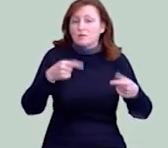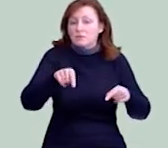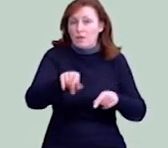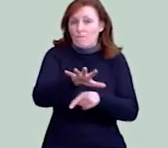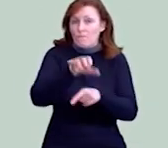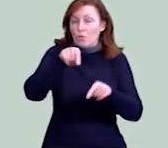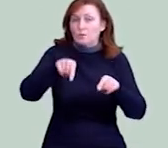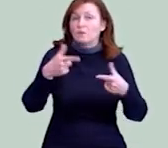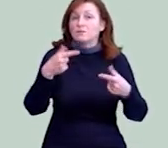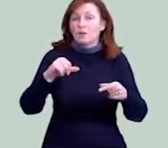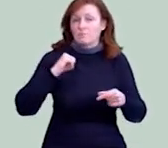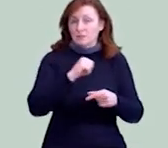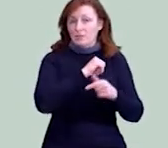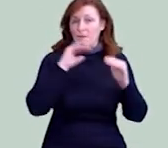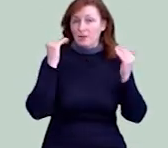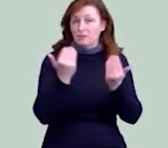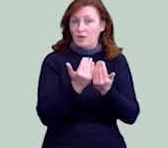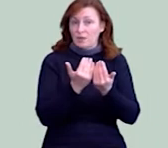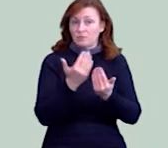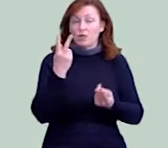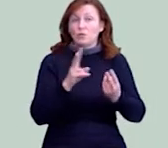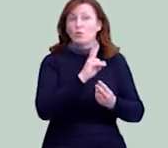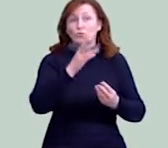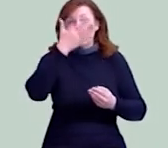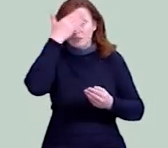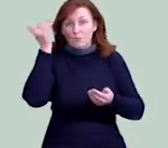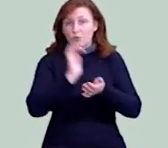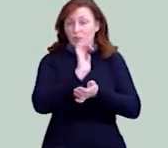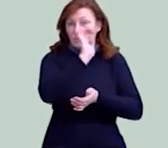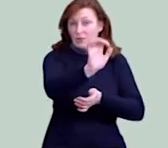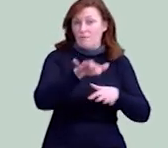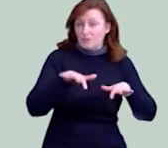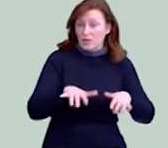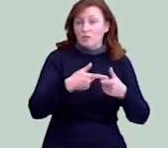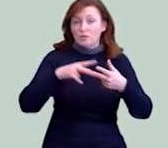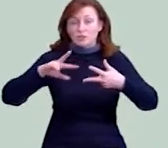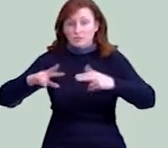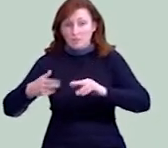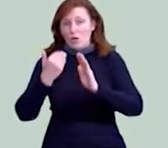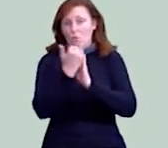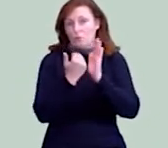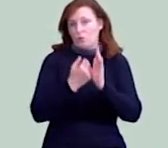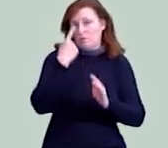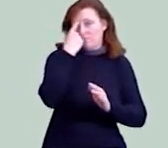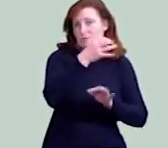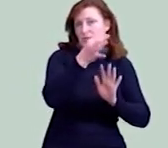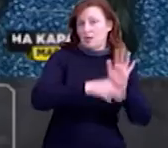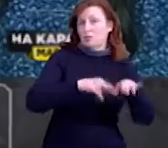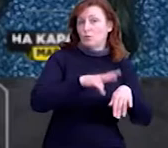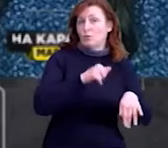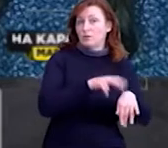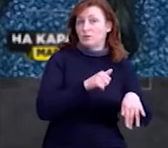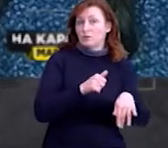фото, а також місце самоізоляції. Якщо хтось забуде надіслати знімок чи змінить місце перебування, програма повідомить про це поліцію.